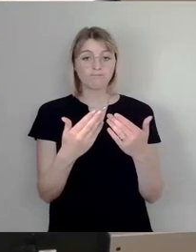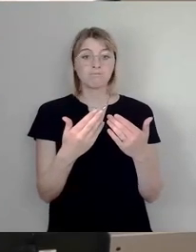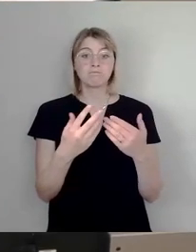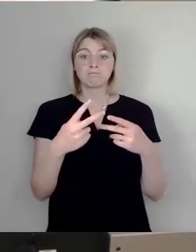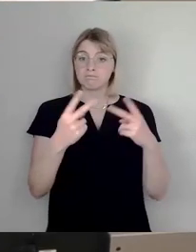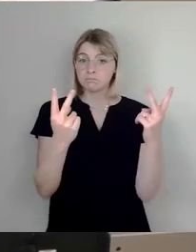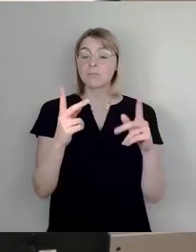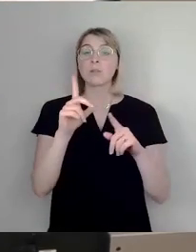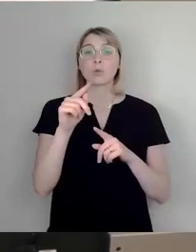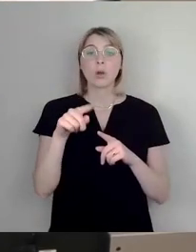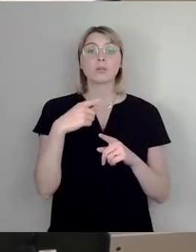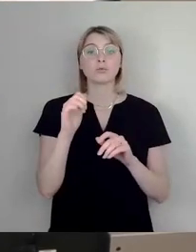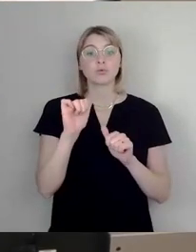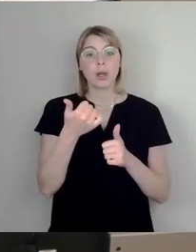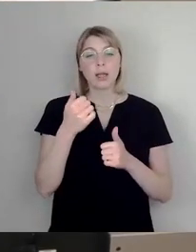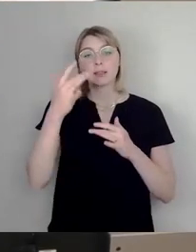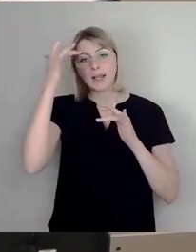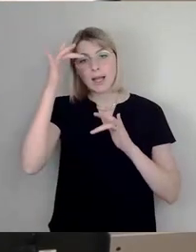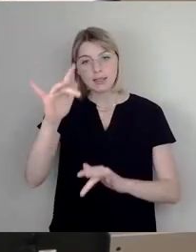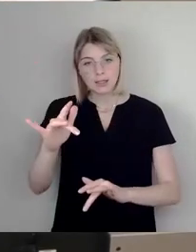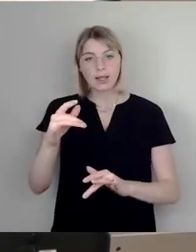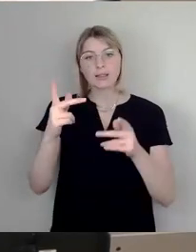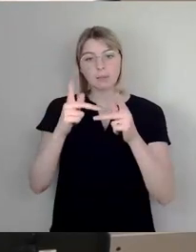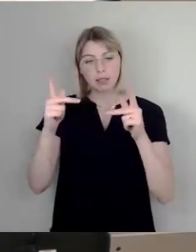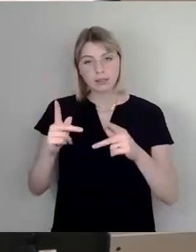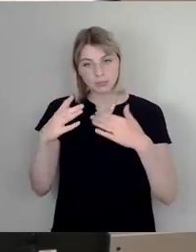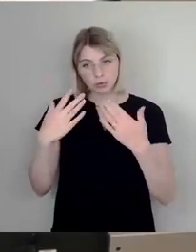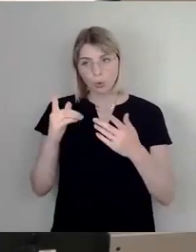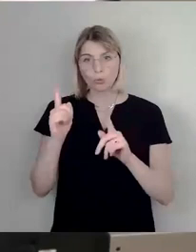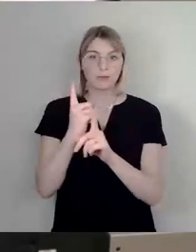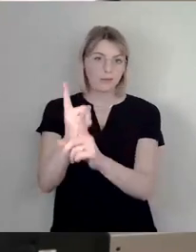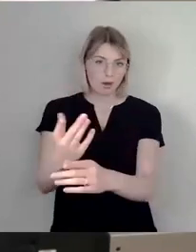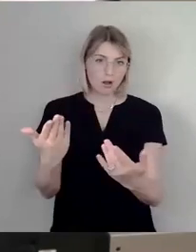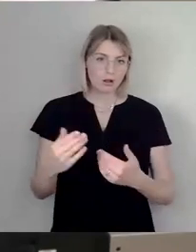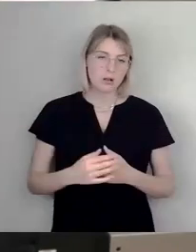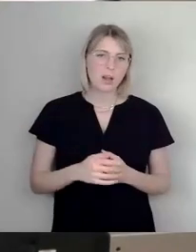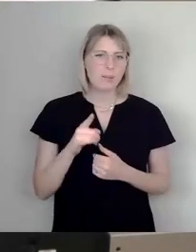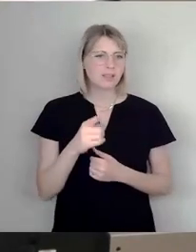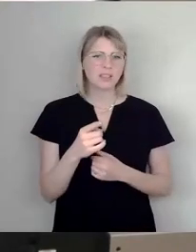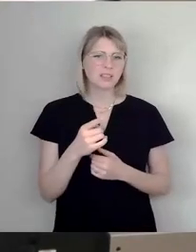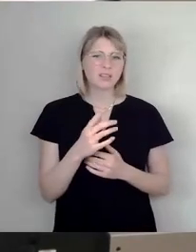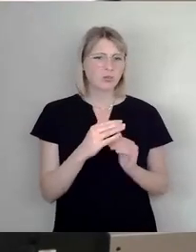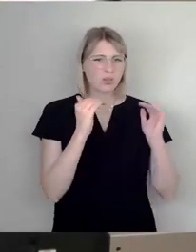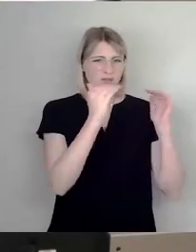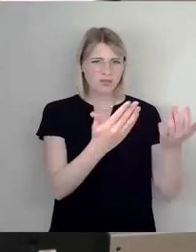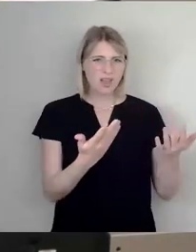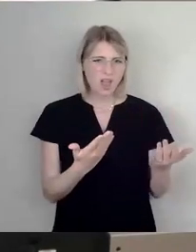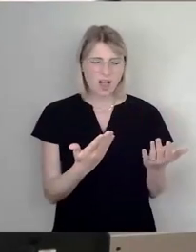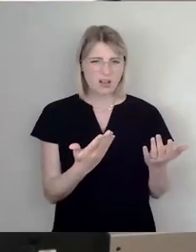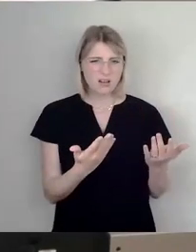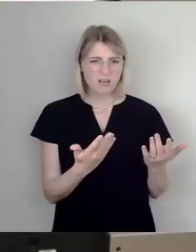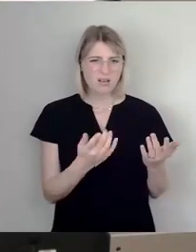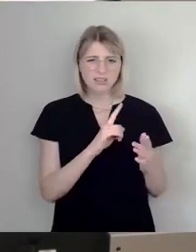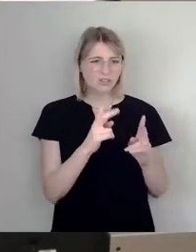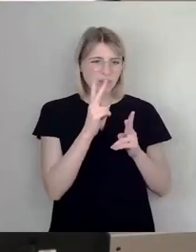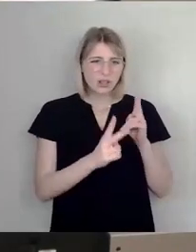Legalitätsprinzip und das muss dann verfolgt werden. Und das ist doch eine Ungerechtigkeit, dass sozusagen einerseits ich mit meinem